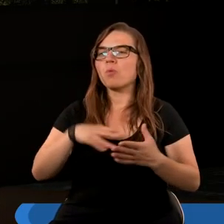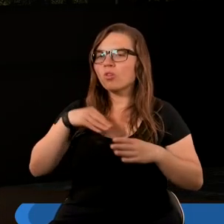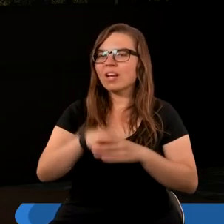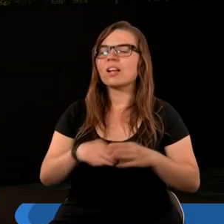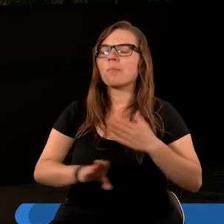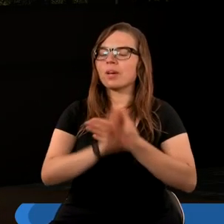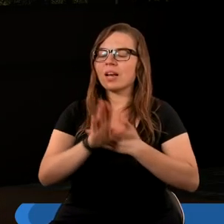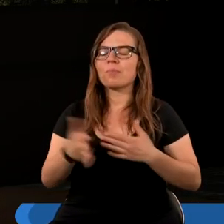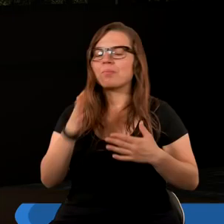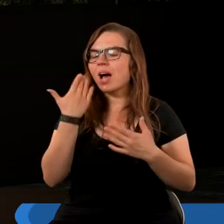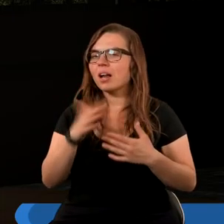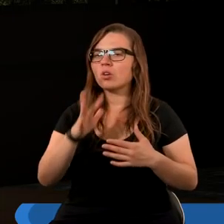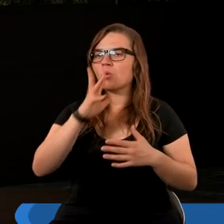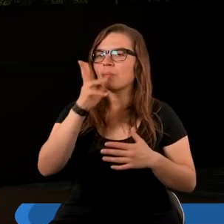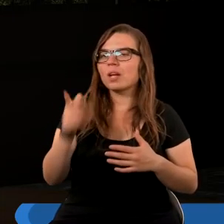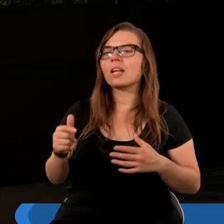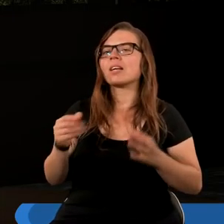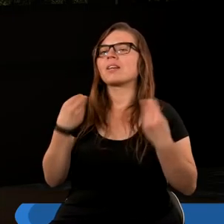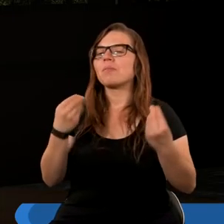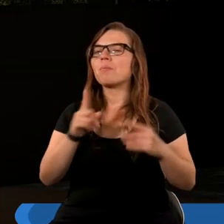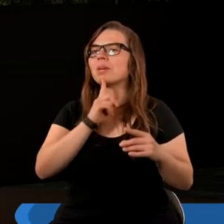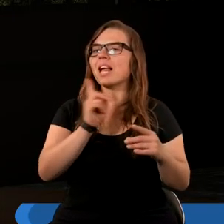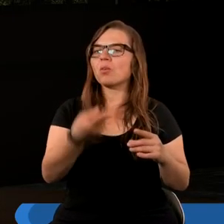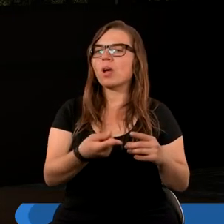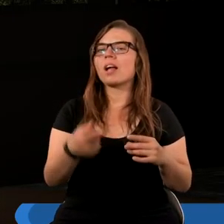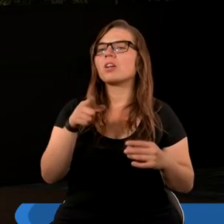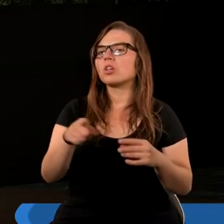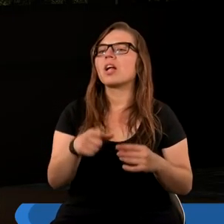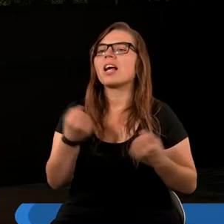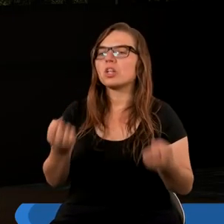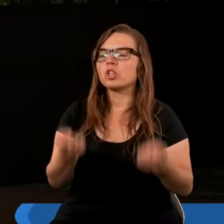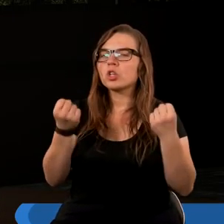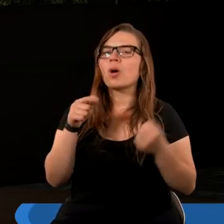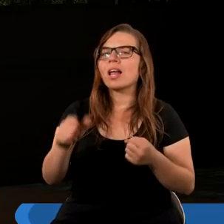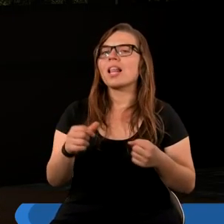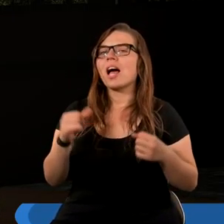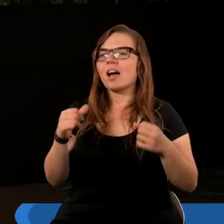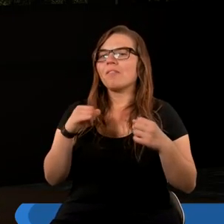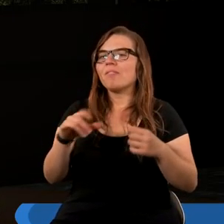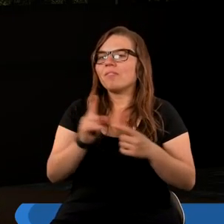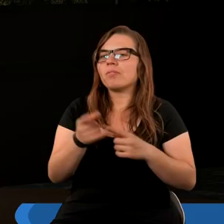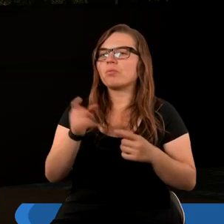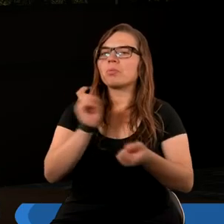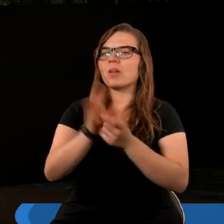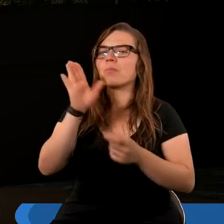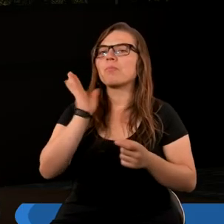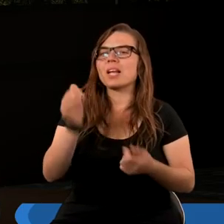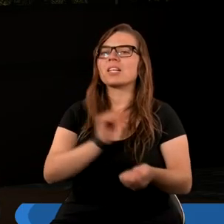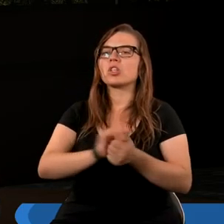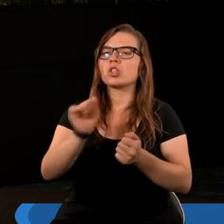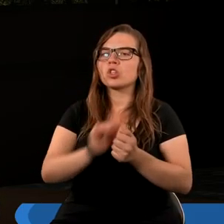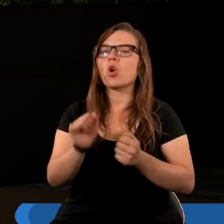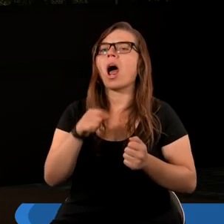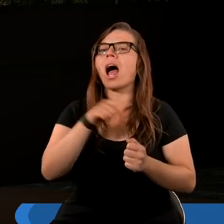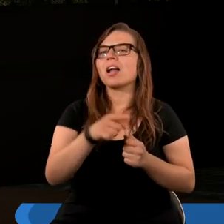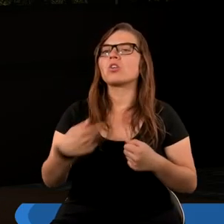Święte przedstawia piękne, pozytywne przesłanie, że ta siła fałszywa, przeciwna Bogu będzie zniszczona,